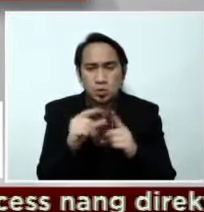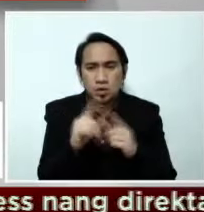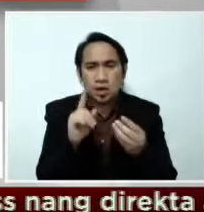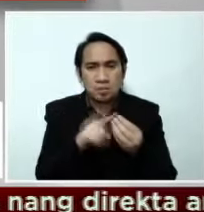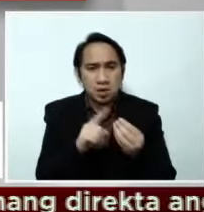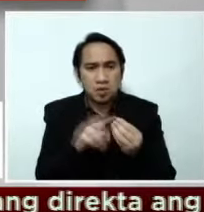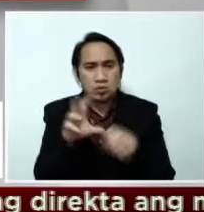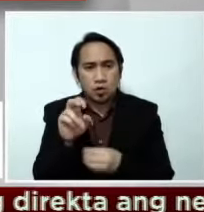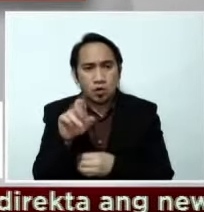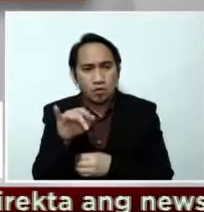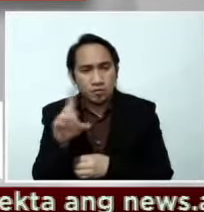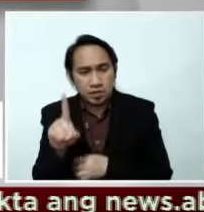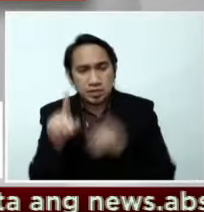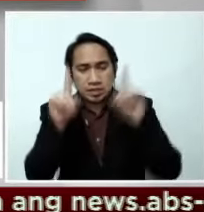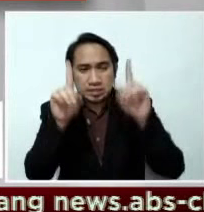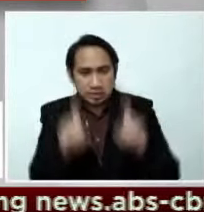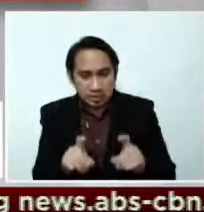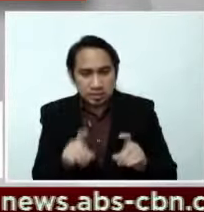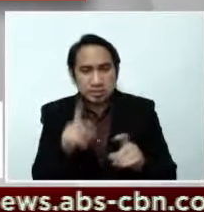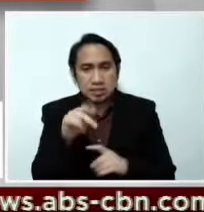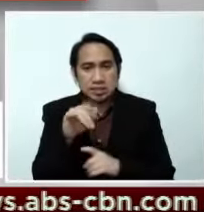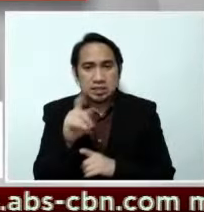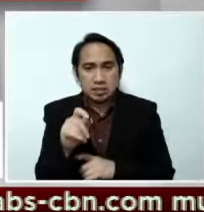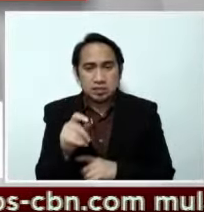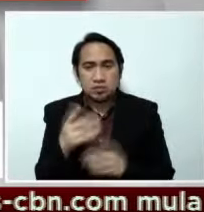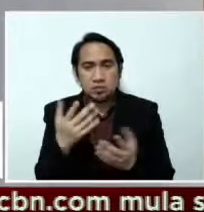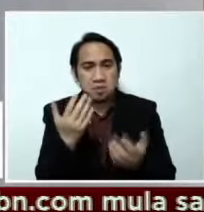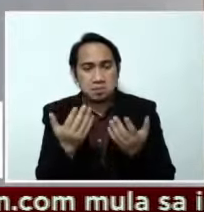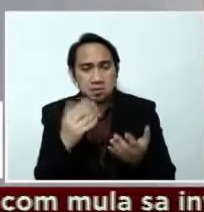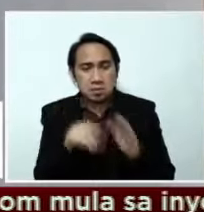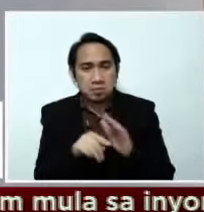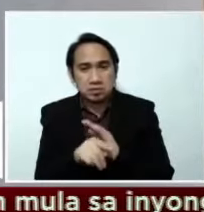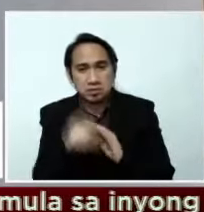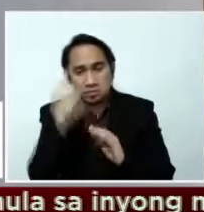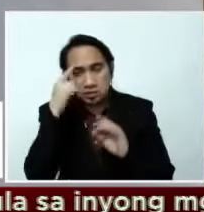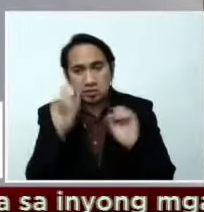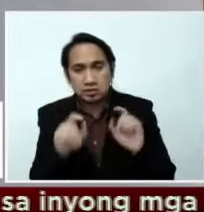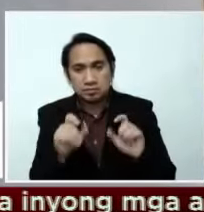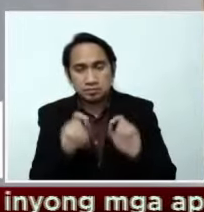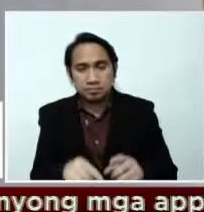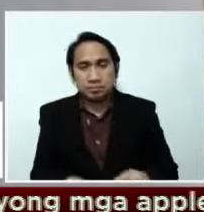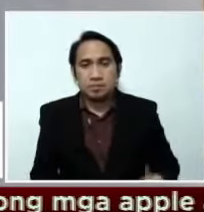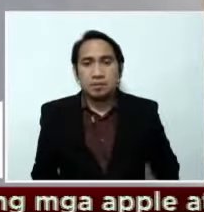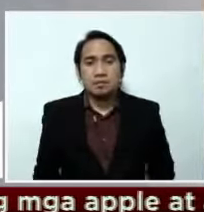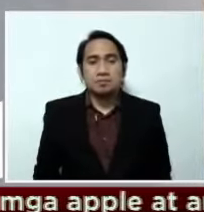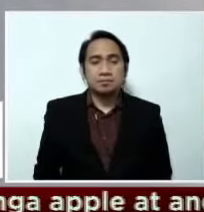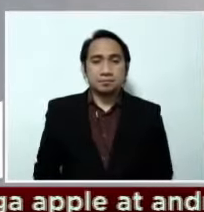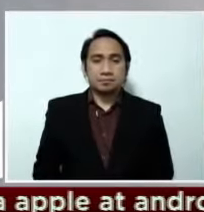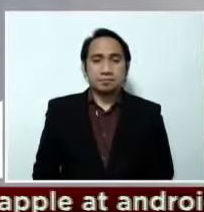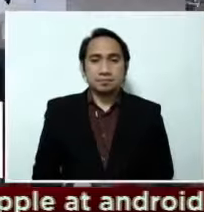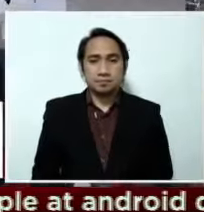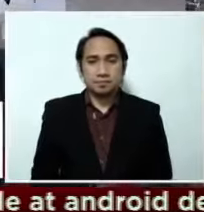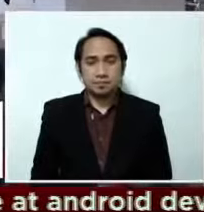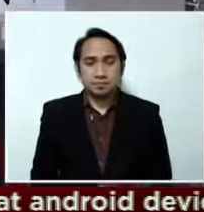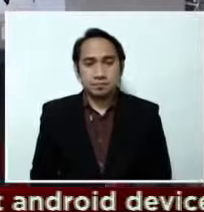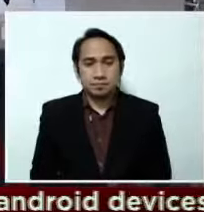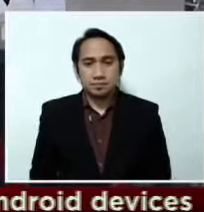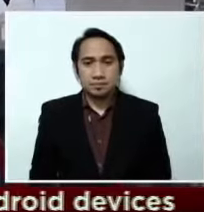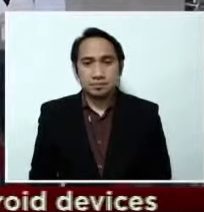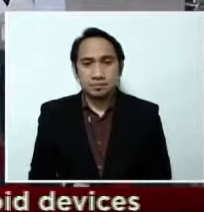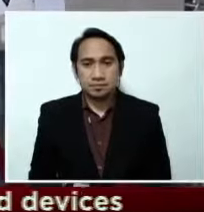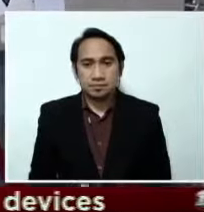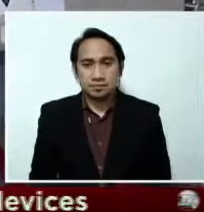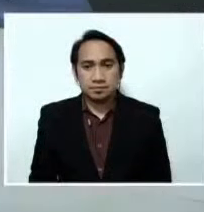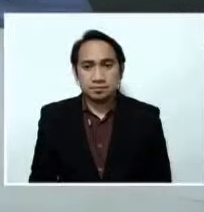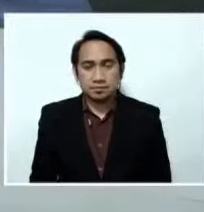-19 test kits para maiwasan ang puslit na pagbenta. April Rofales, ABS-CBN News.